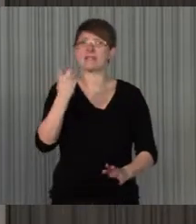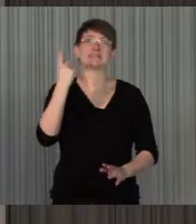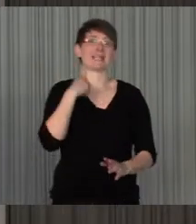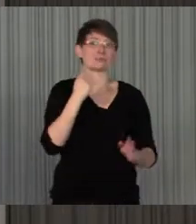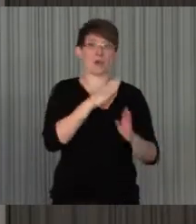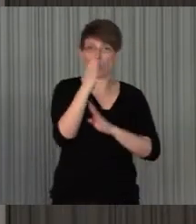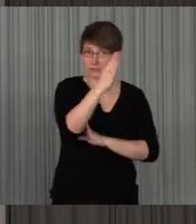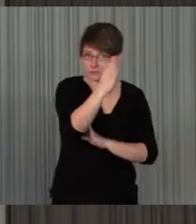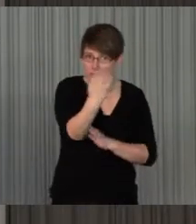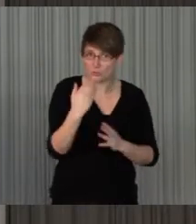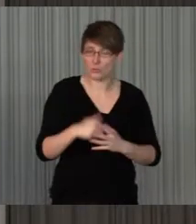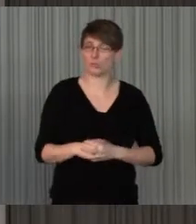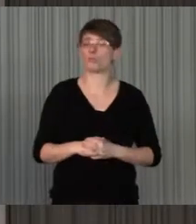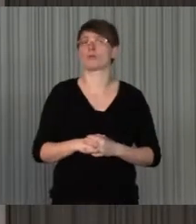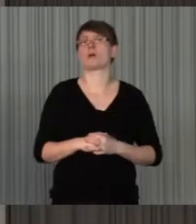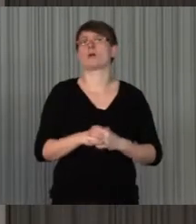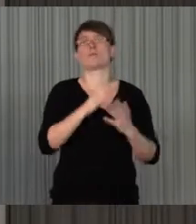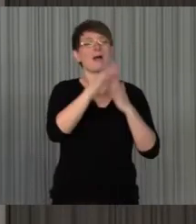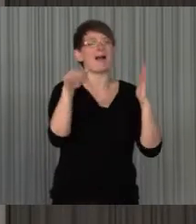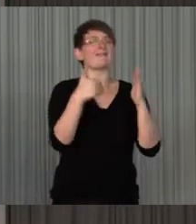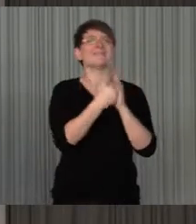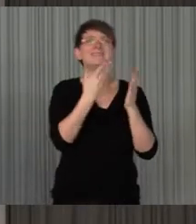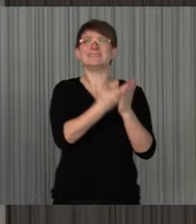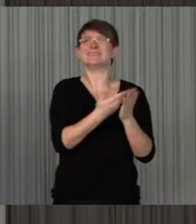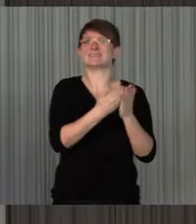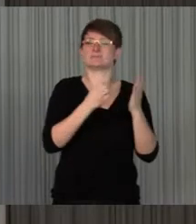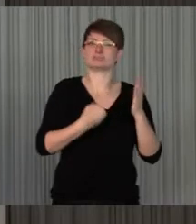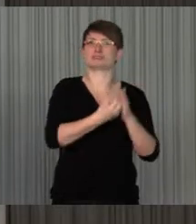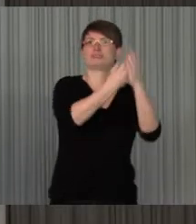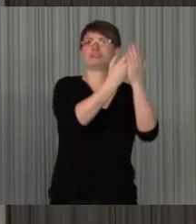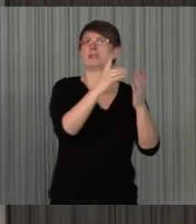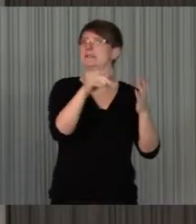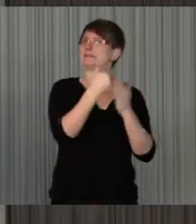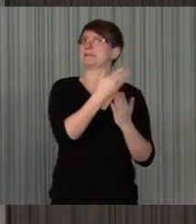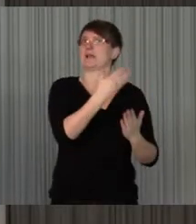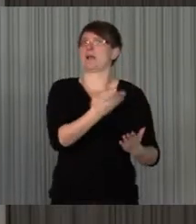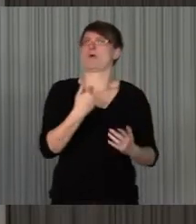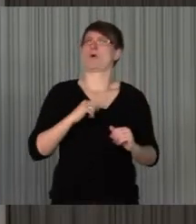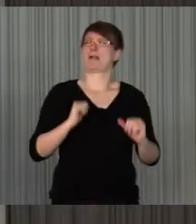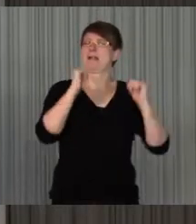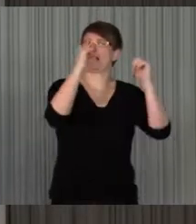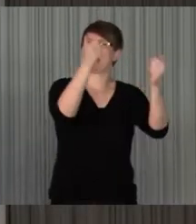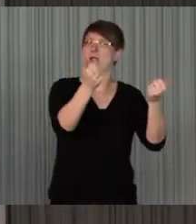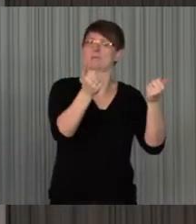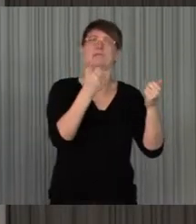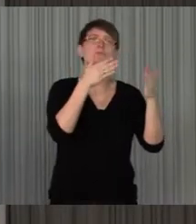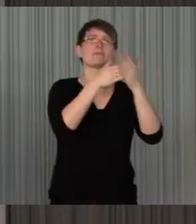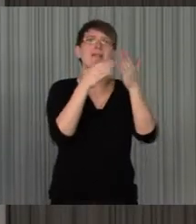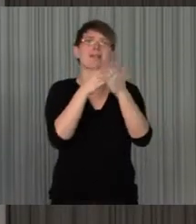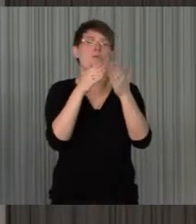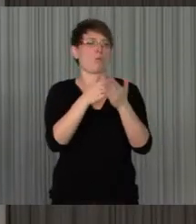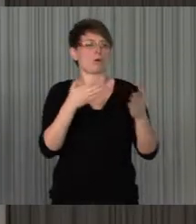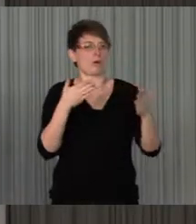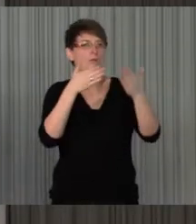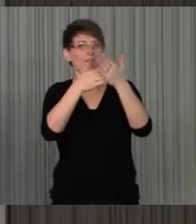sexueller Orientierung und in all diesen Prägungen erfährt er natürlich in seinem Leben auch unterschiedlich behinderbar werden.